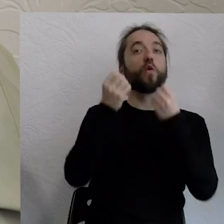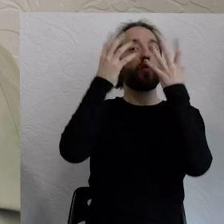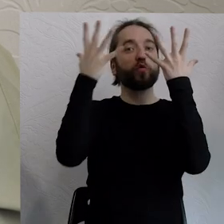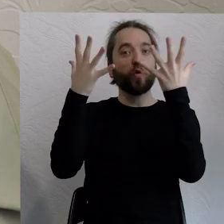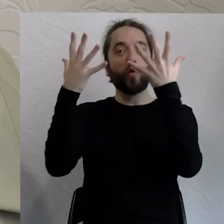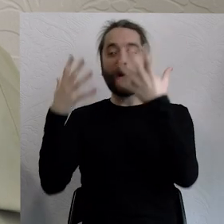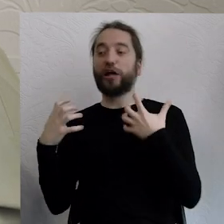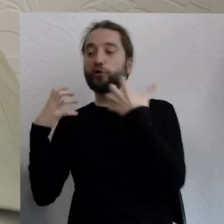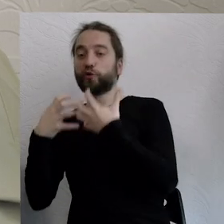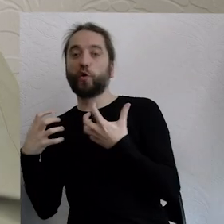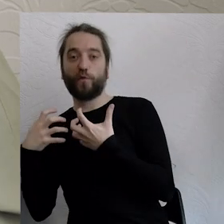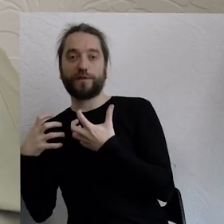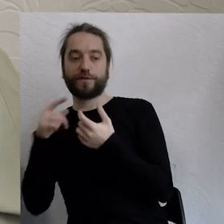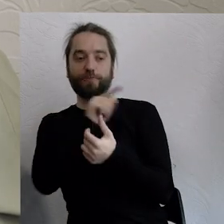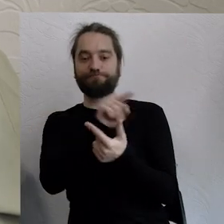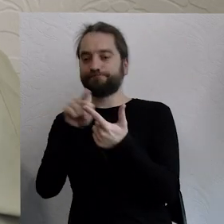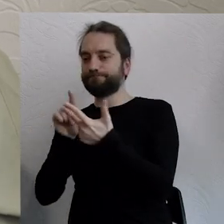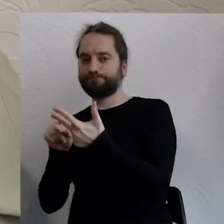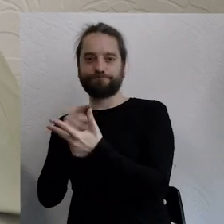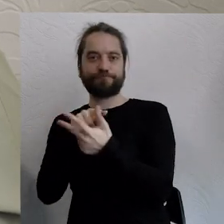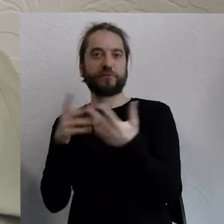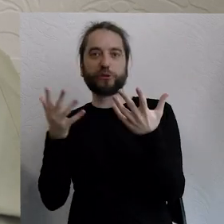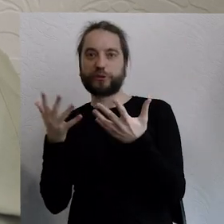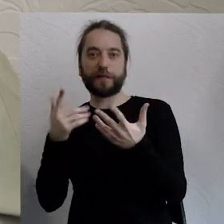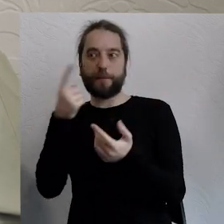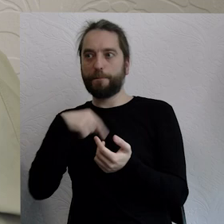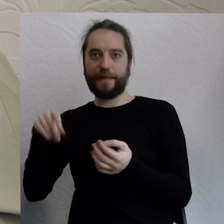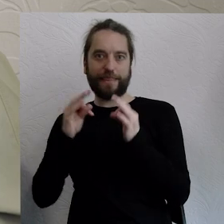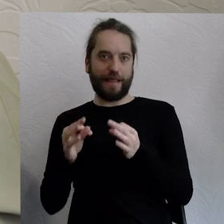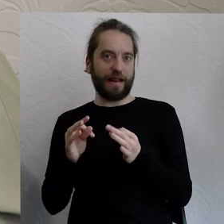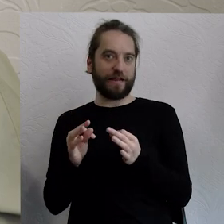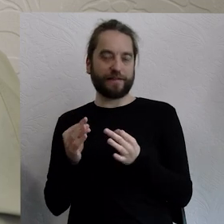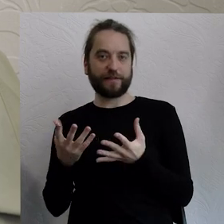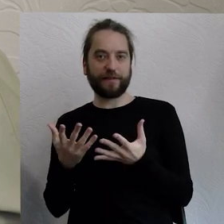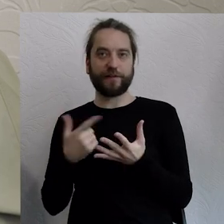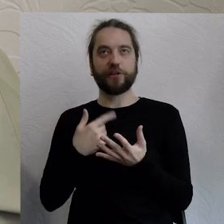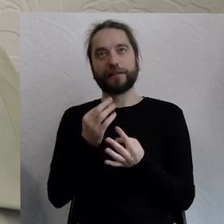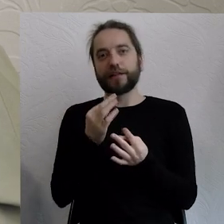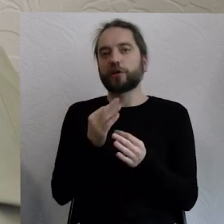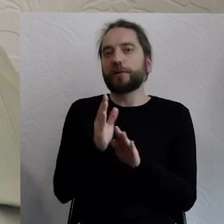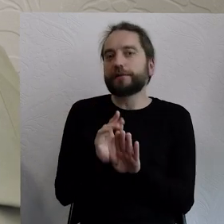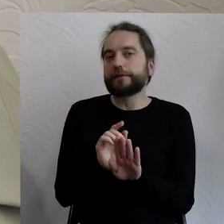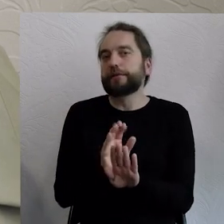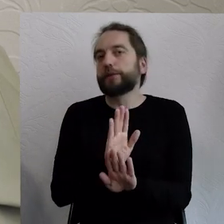Bo to wydaje mi się też jest dużym elementem tej dyskusji, trochę nieobecnym, trochę będąc dzisiaj w cieniu, a